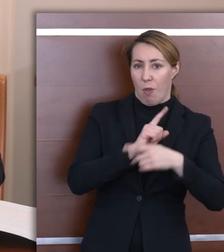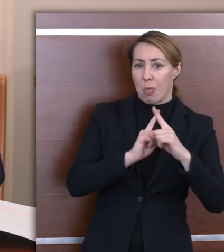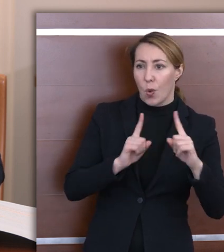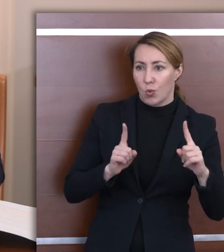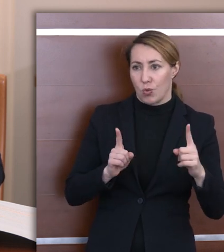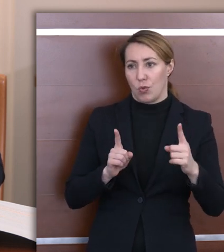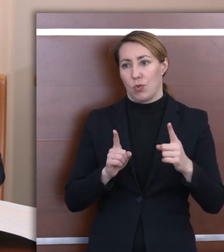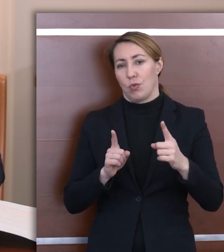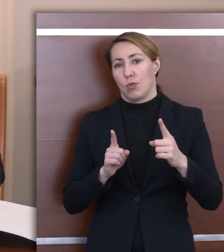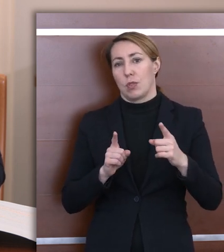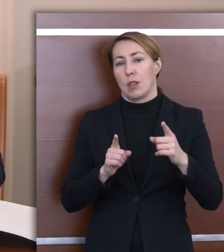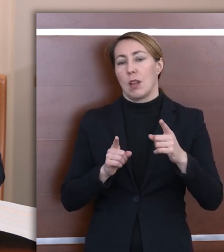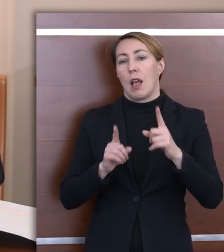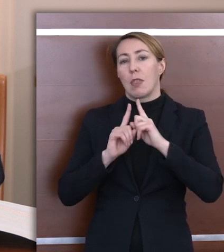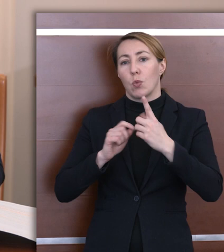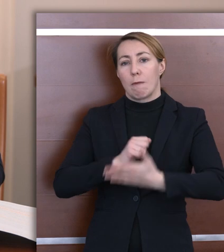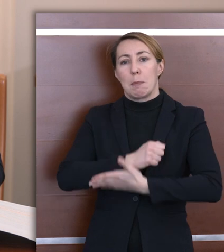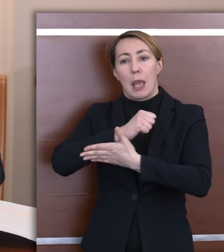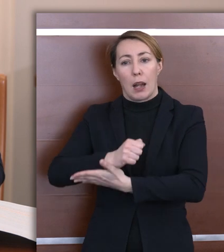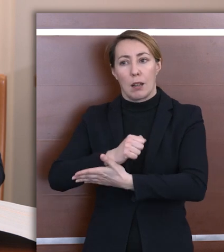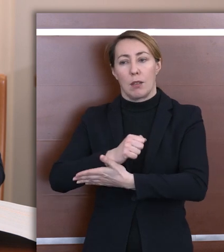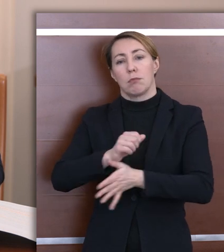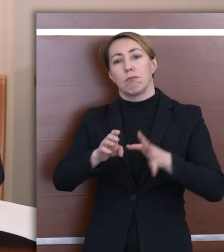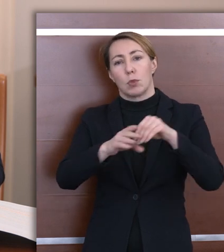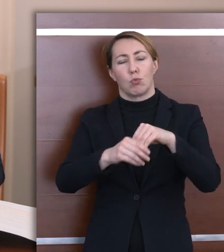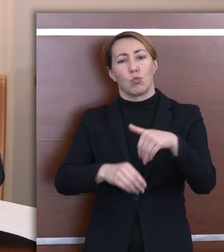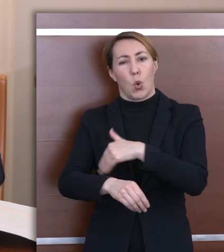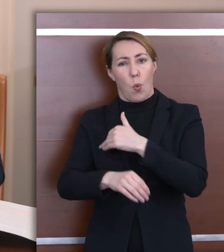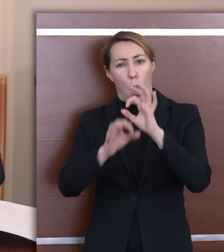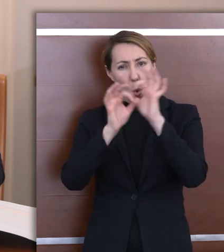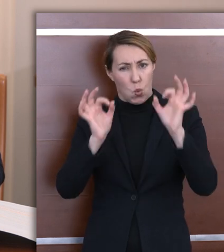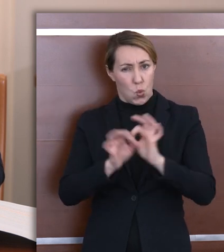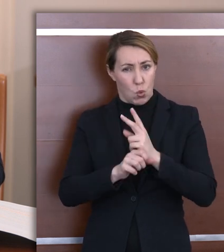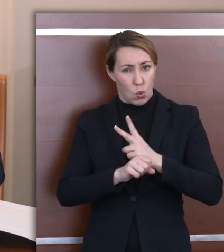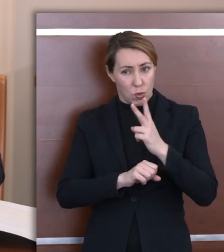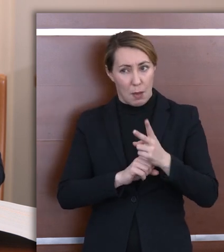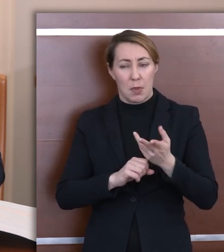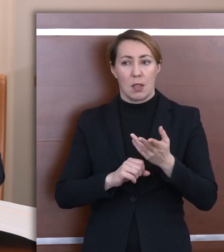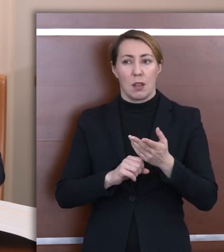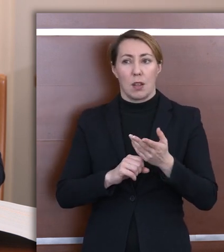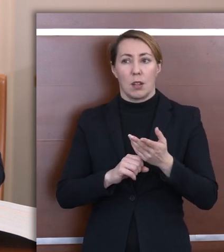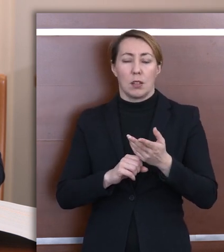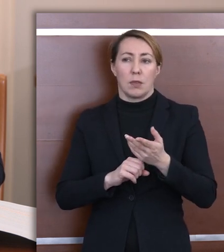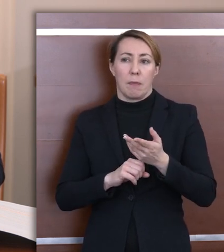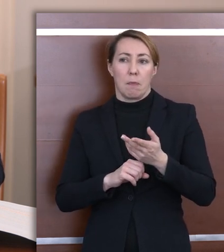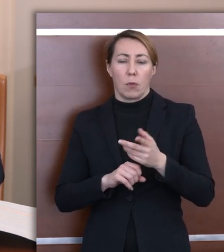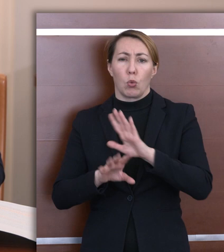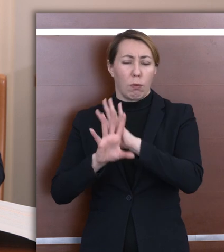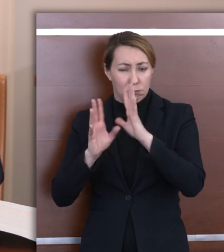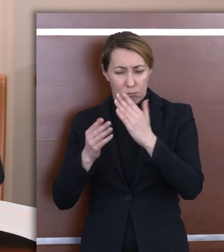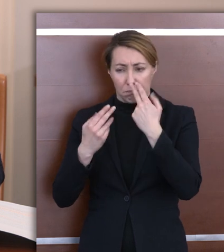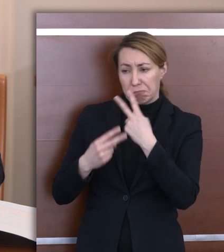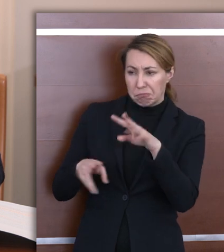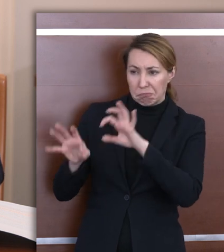wspomagających tak zwanych w szkołach ogólnodostępnych, przebiegały naprawdę dobrze.